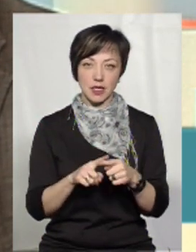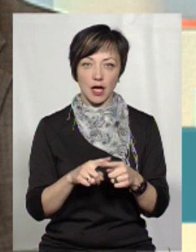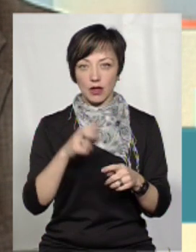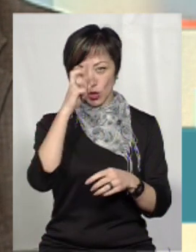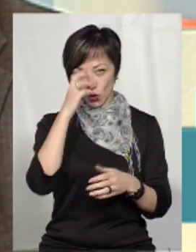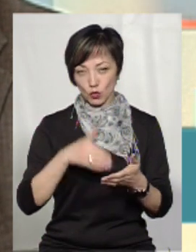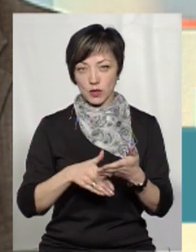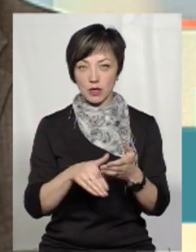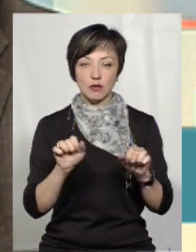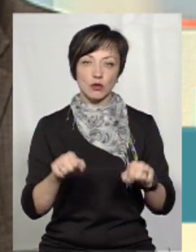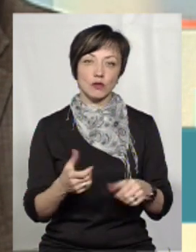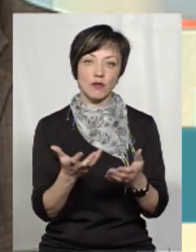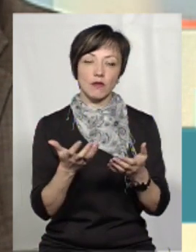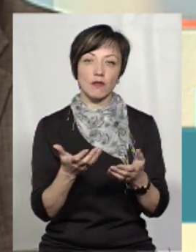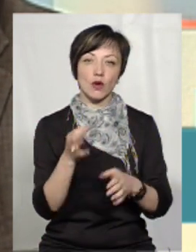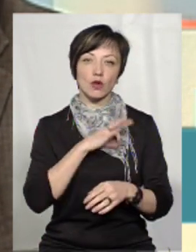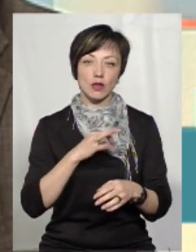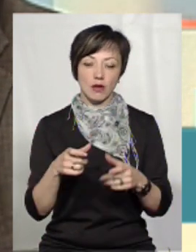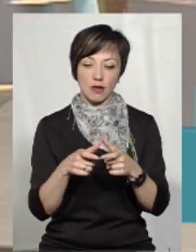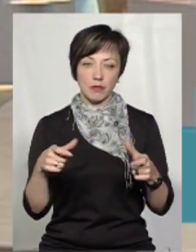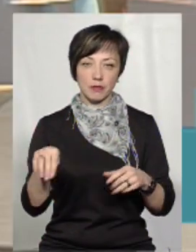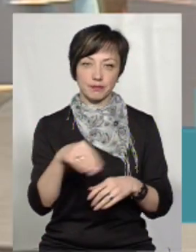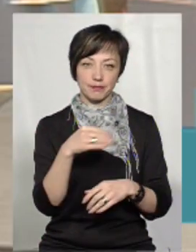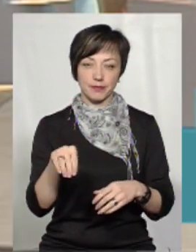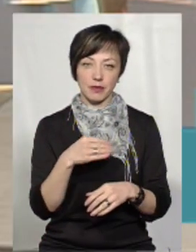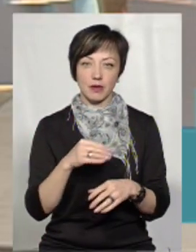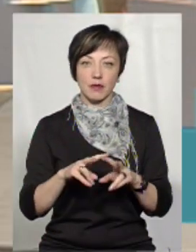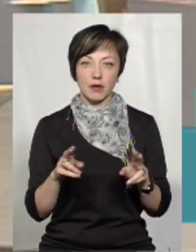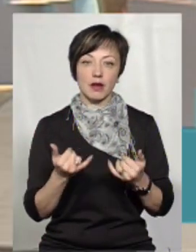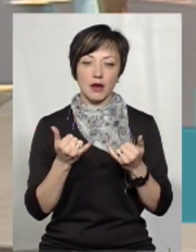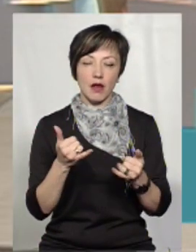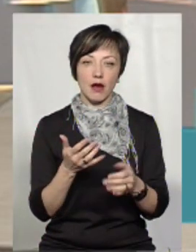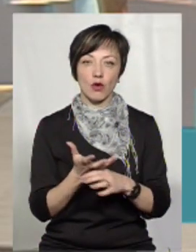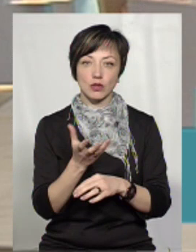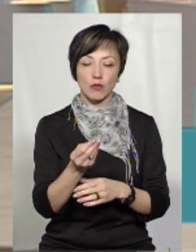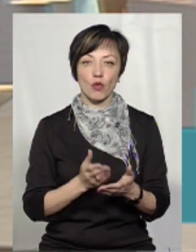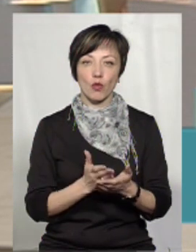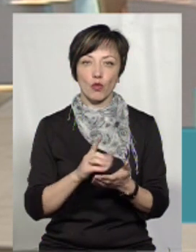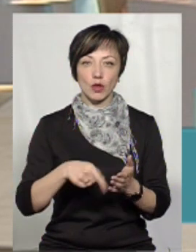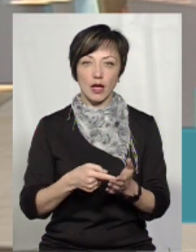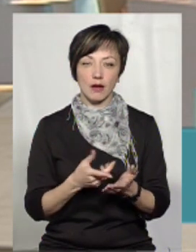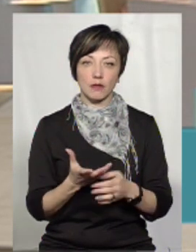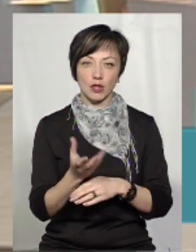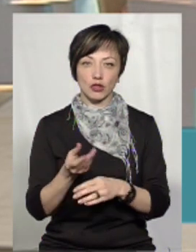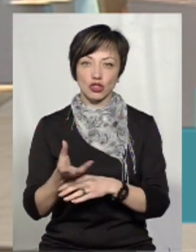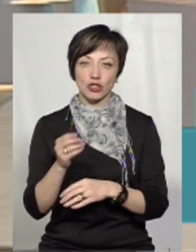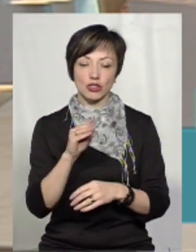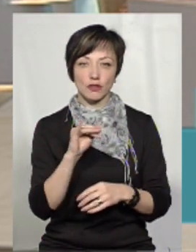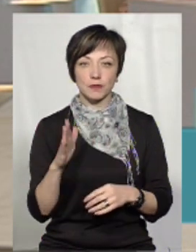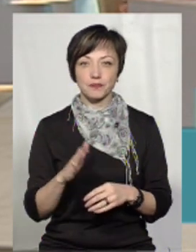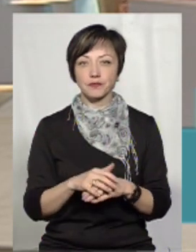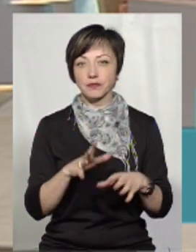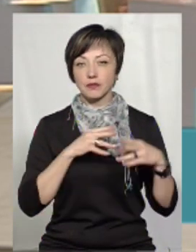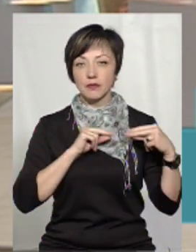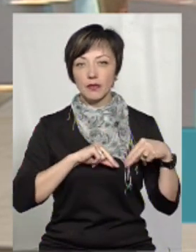субсидія, вони вже зможуть використовувати платіжну картку як платіжний засіб, в тому числі для розрахунків оплати комунальних платежів. От моя